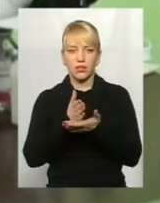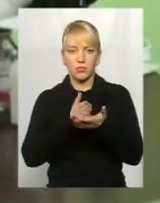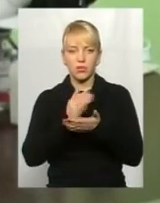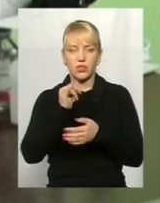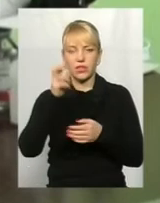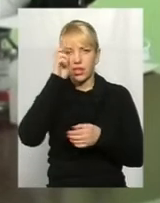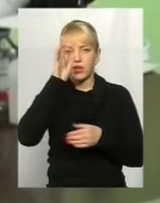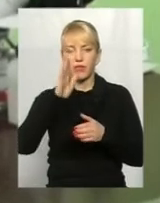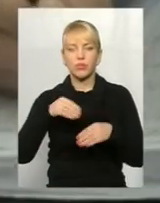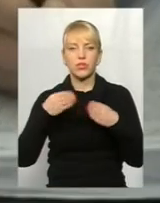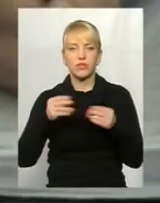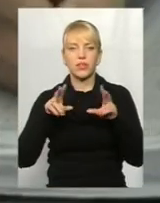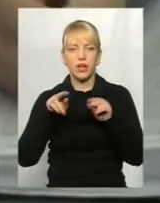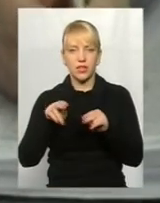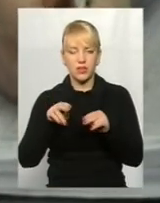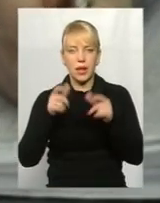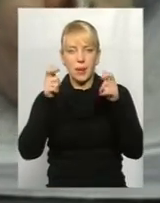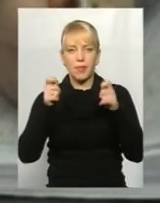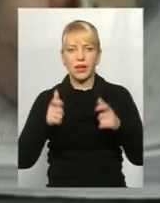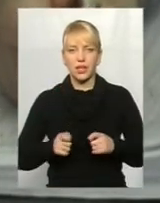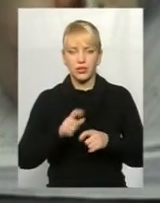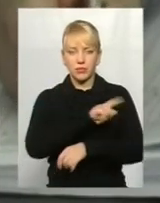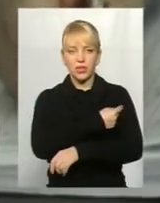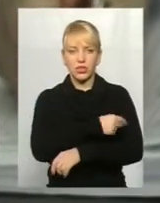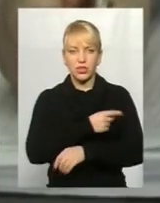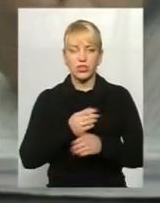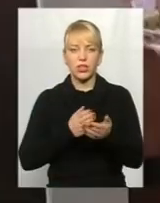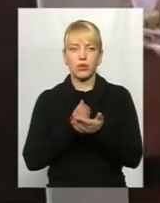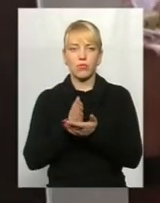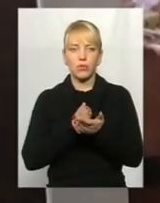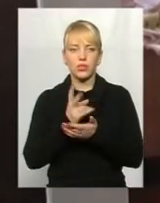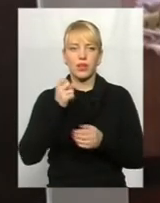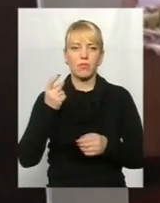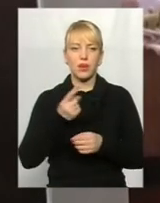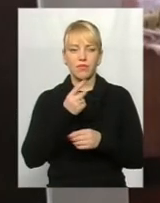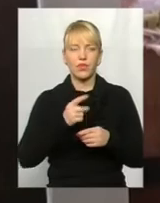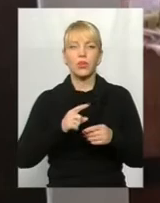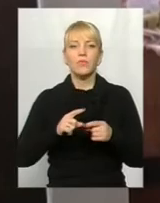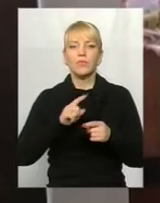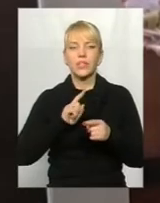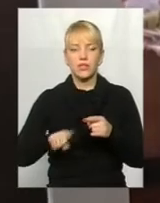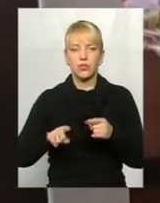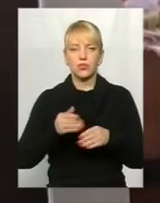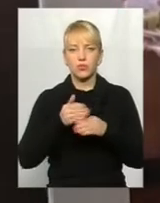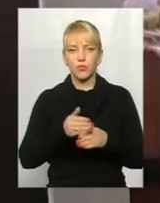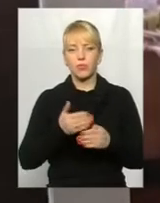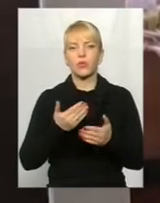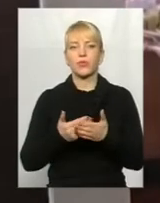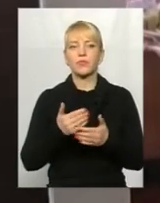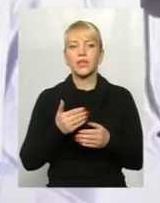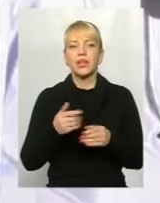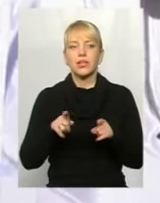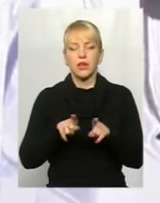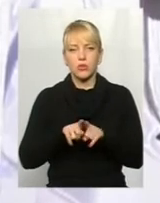держава надаватиме гарантований пакет медичних послуг на первинну, невідкладну та екстрену допомогу. До слова, останню цього року в області